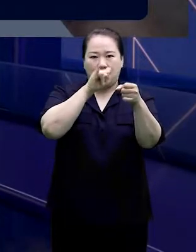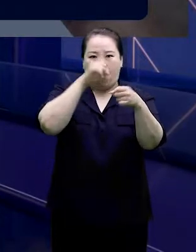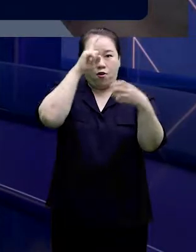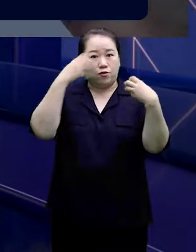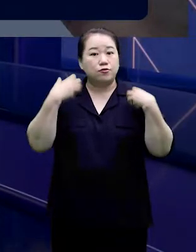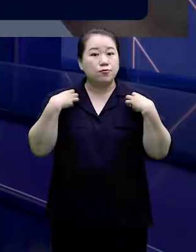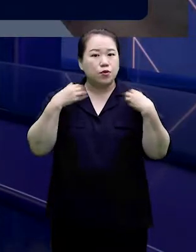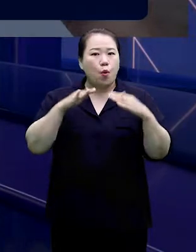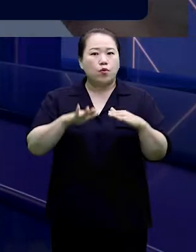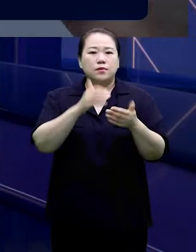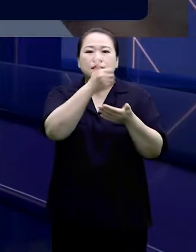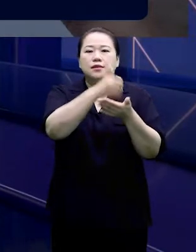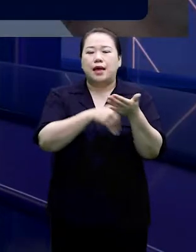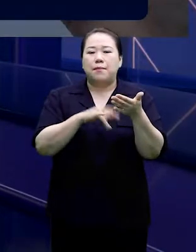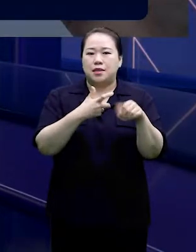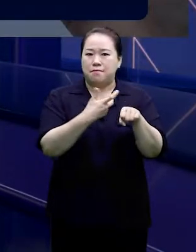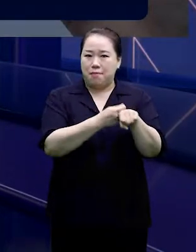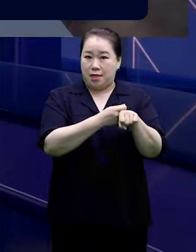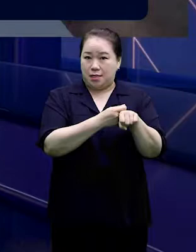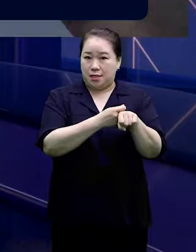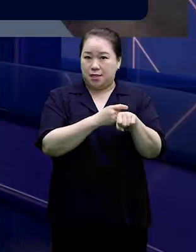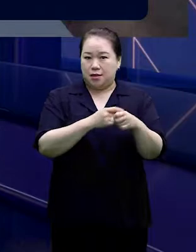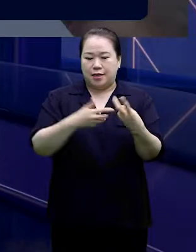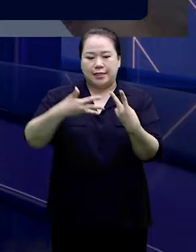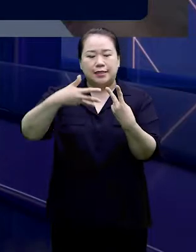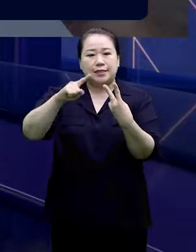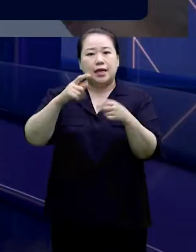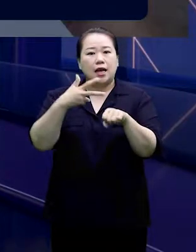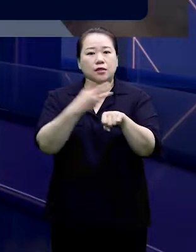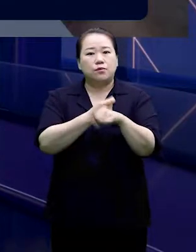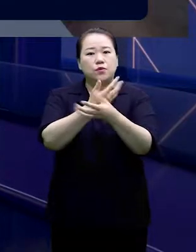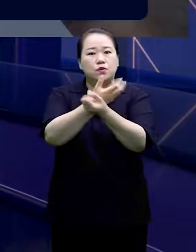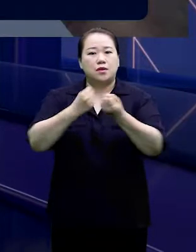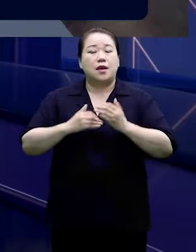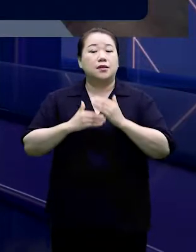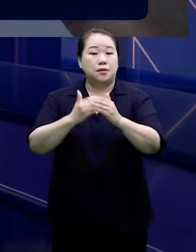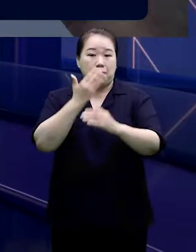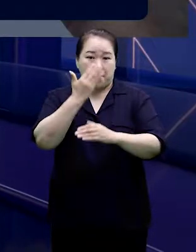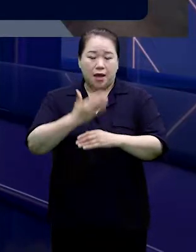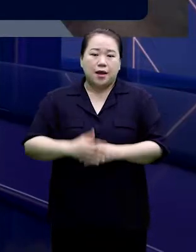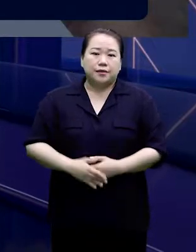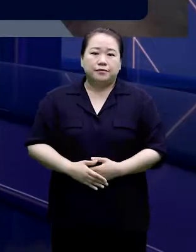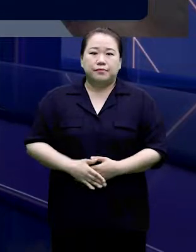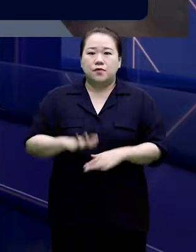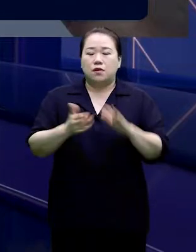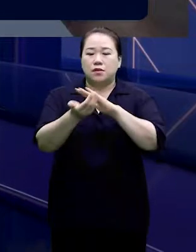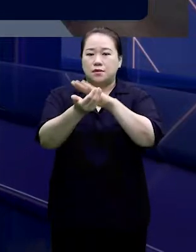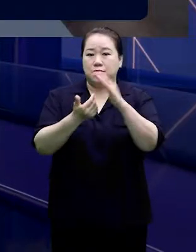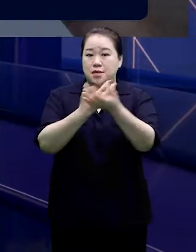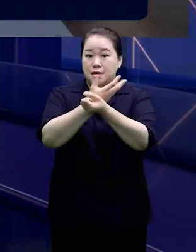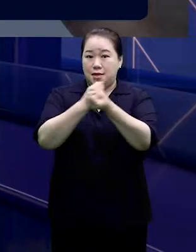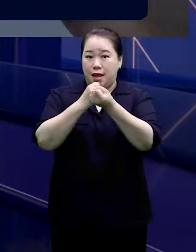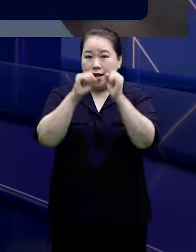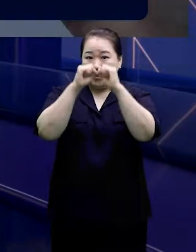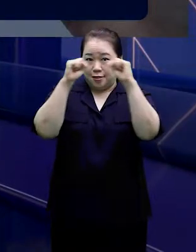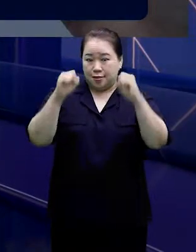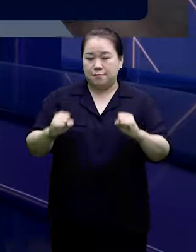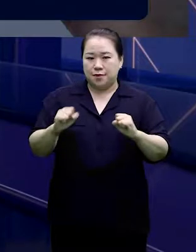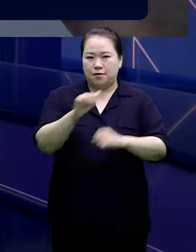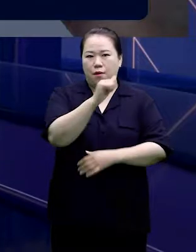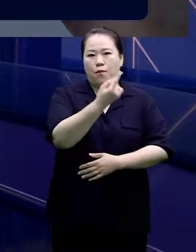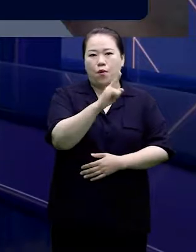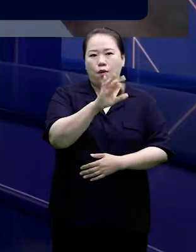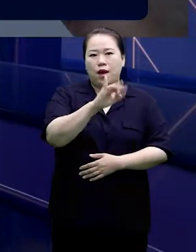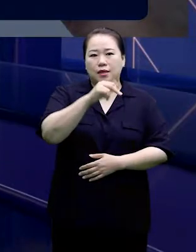2차 접종 예약이 가능하도록 했습니다. 현재 사전 예약 시스템에서는 화이자나 모더나 2차